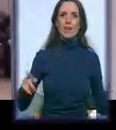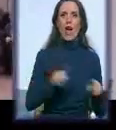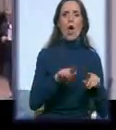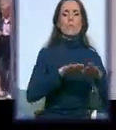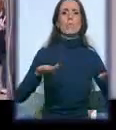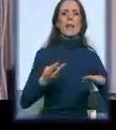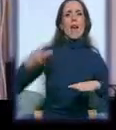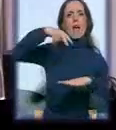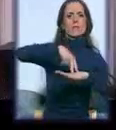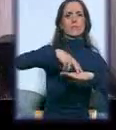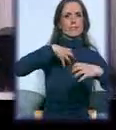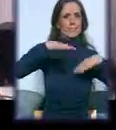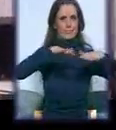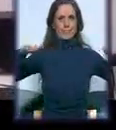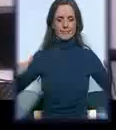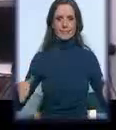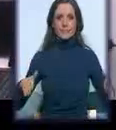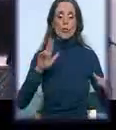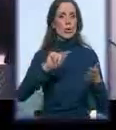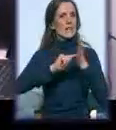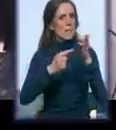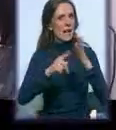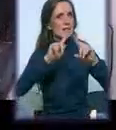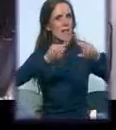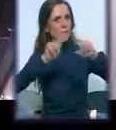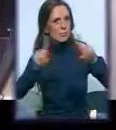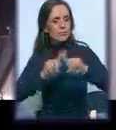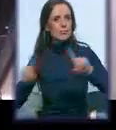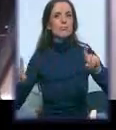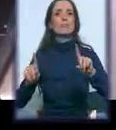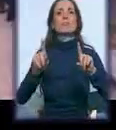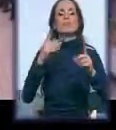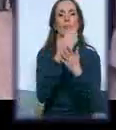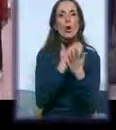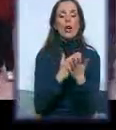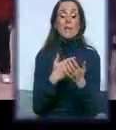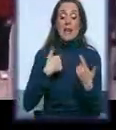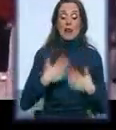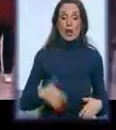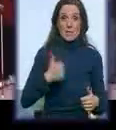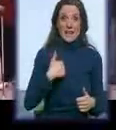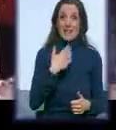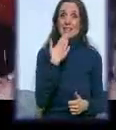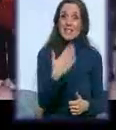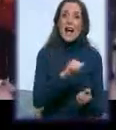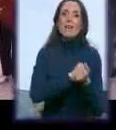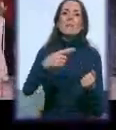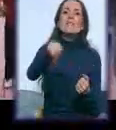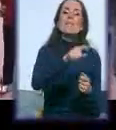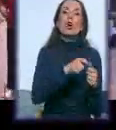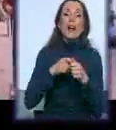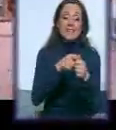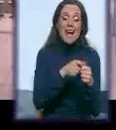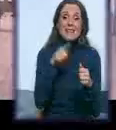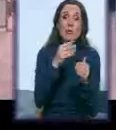I to je jako bitno. Ja bih iskoristila ovaj moment da se zahvalim na svim organizacijama koji su prošle godine nakon